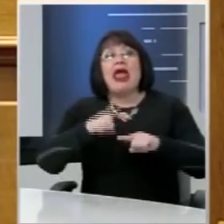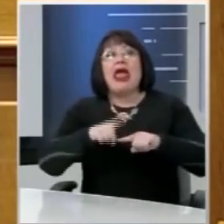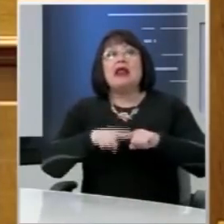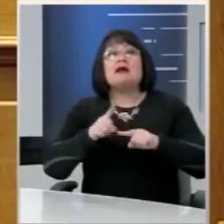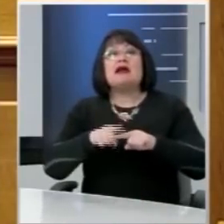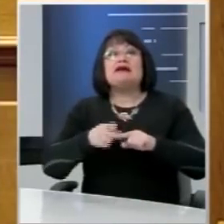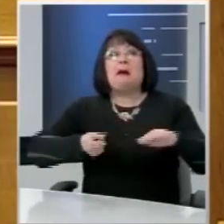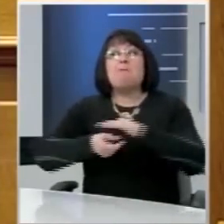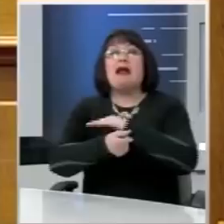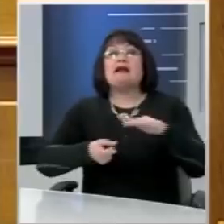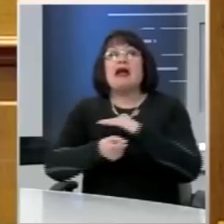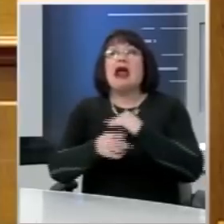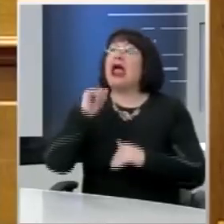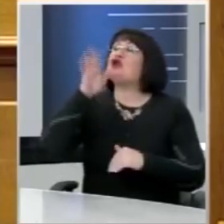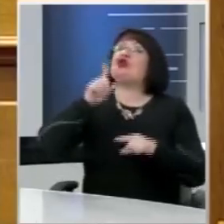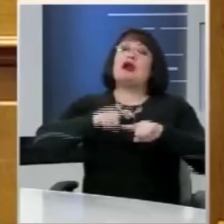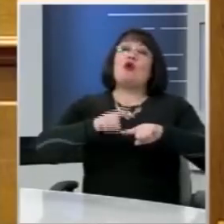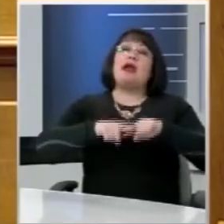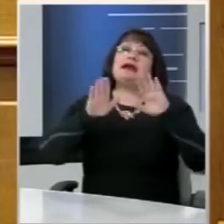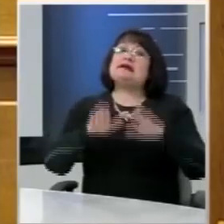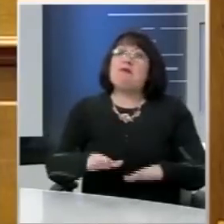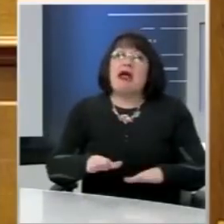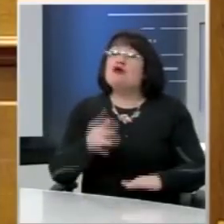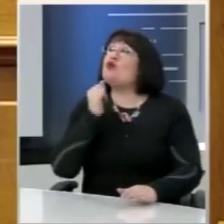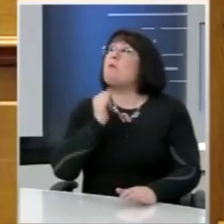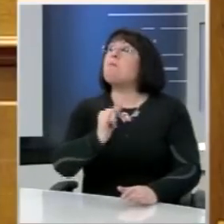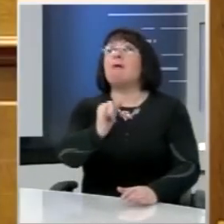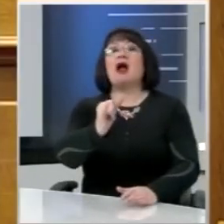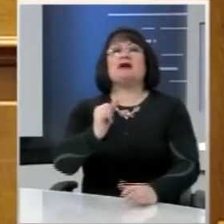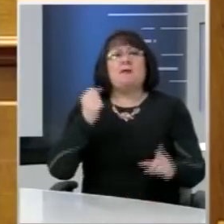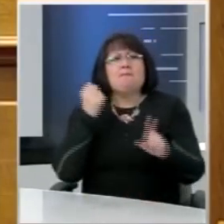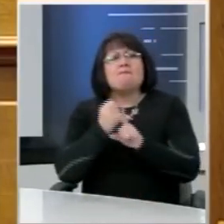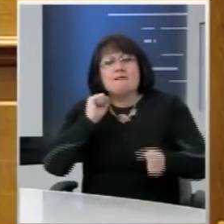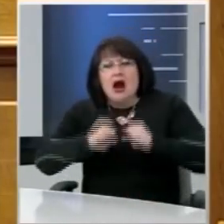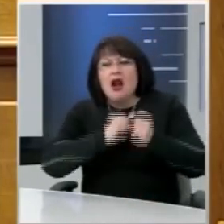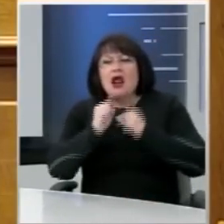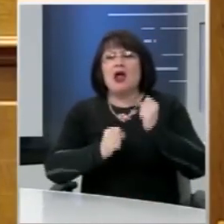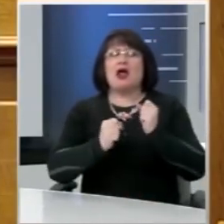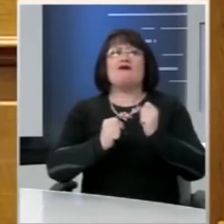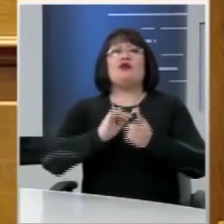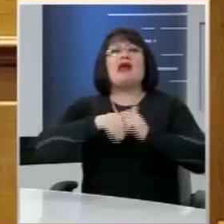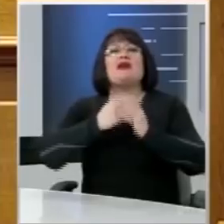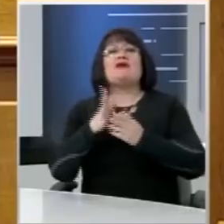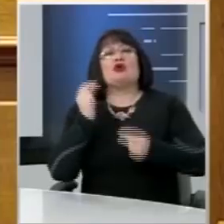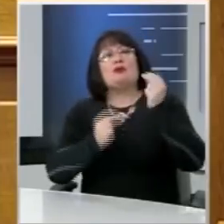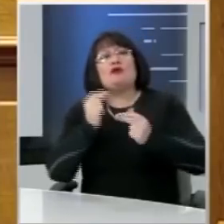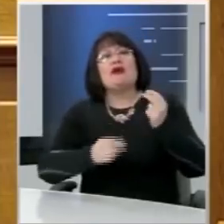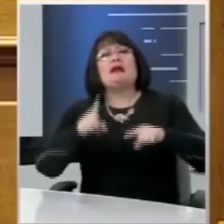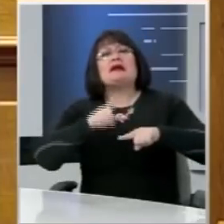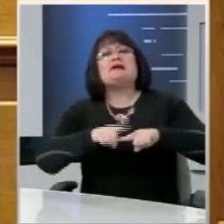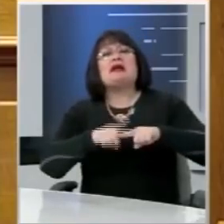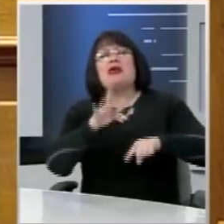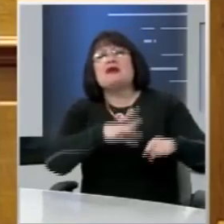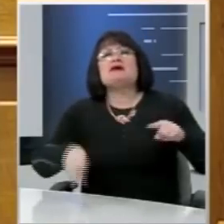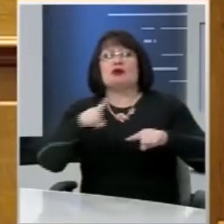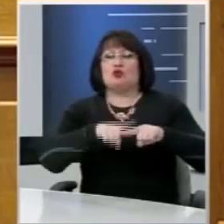μετανάστες, οι απόδειμοι Έλληνες, πάντα αγωνίζονταν και ενδιαφέρονταν για τα προβλήματα της χώρας και του